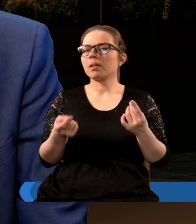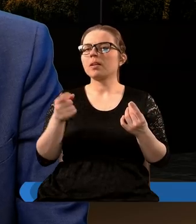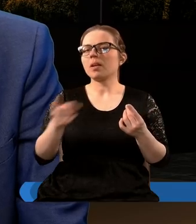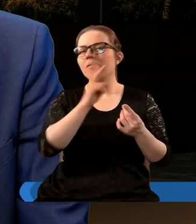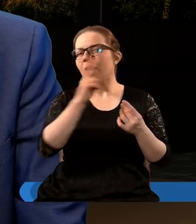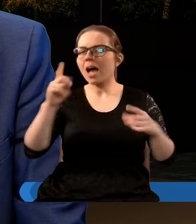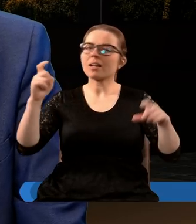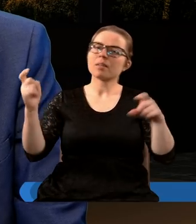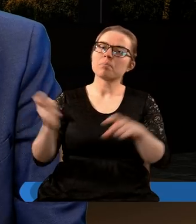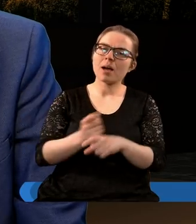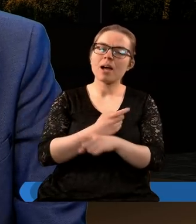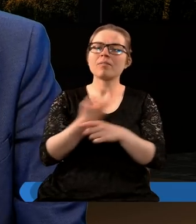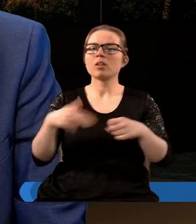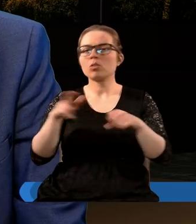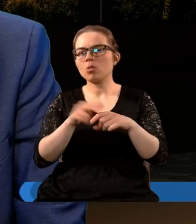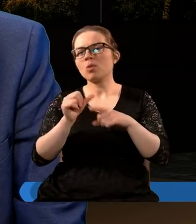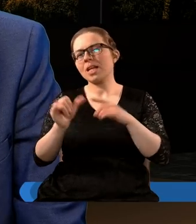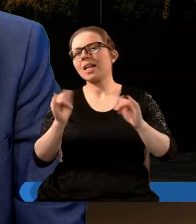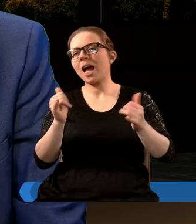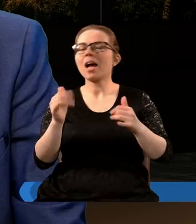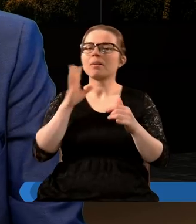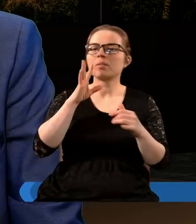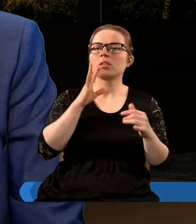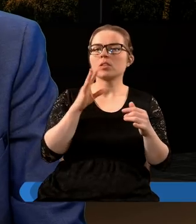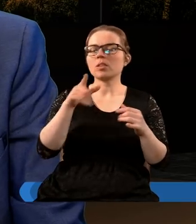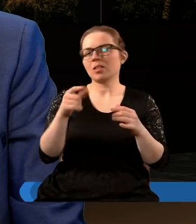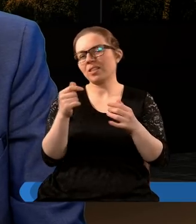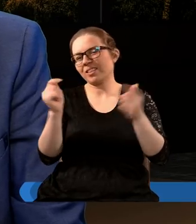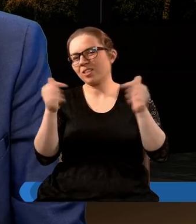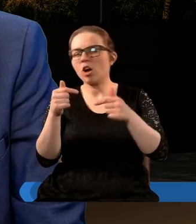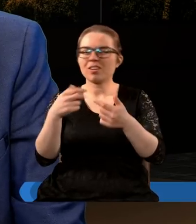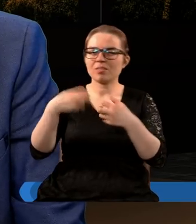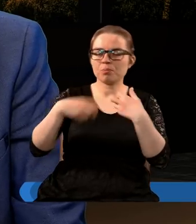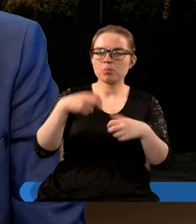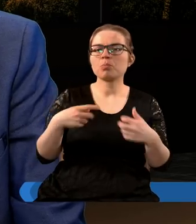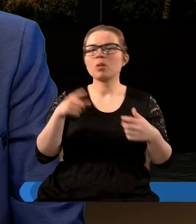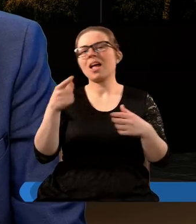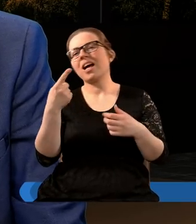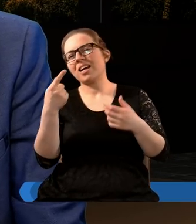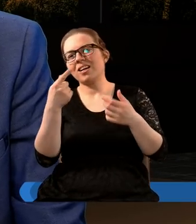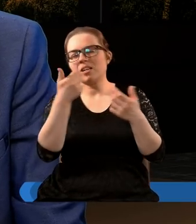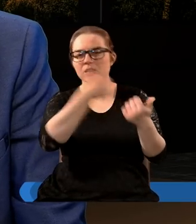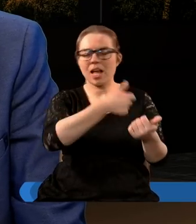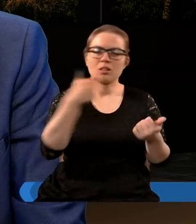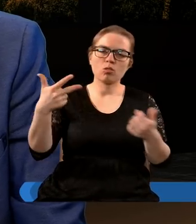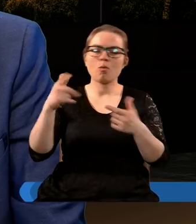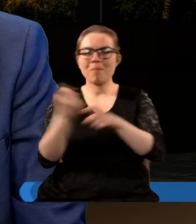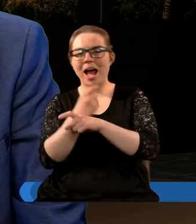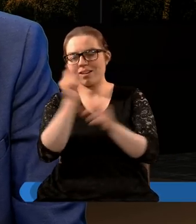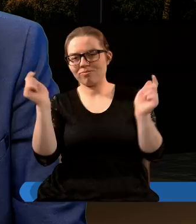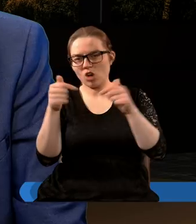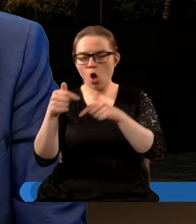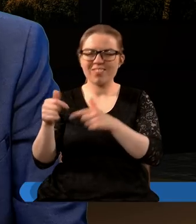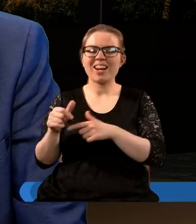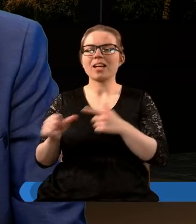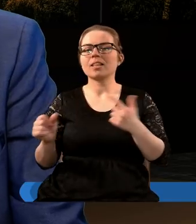w każdym państwie w którym jest jakiś korpus dyplomatyczny dyplomatów różnych państw